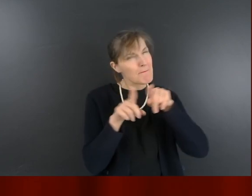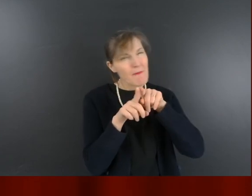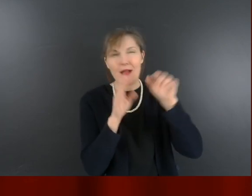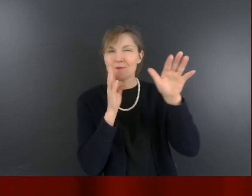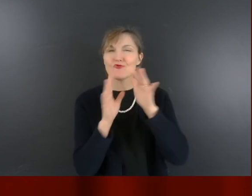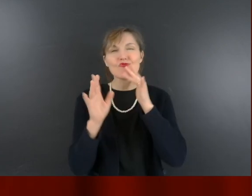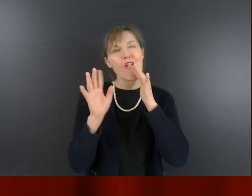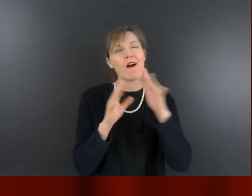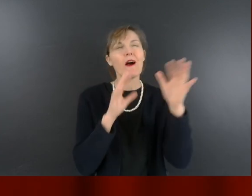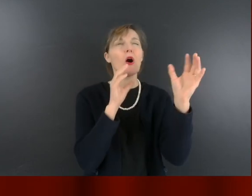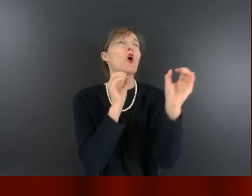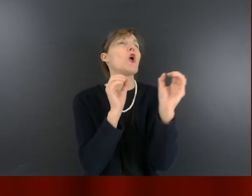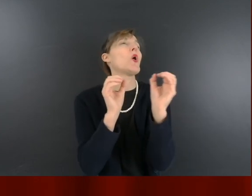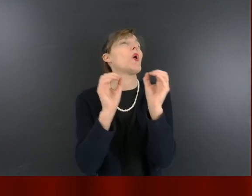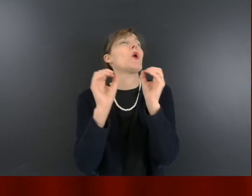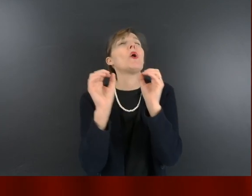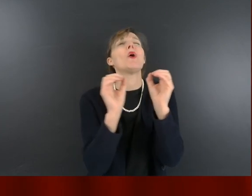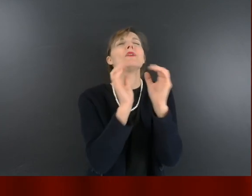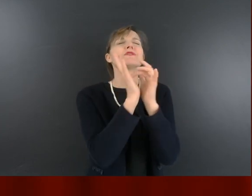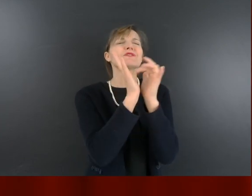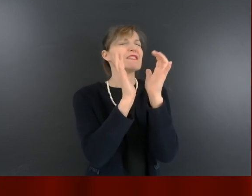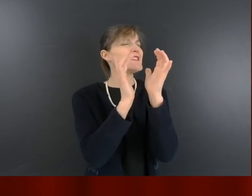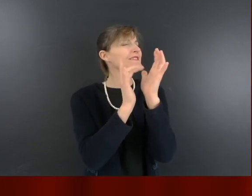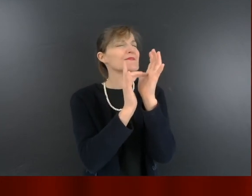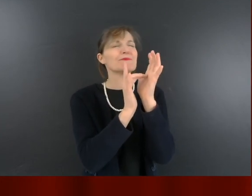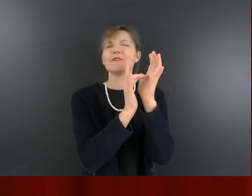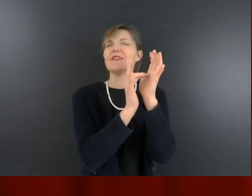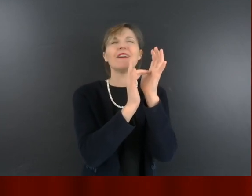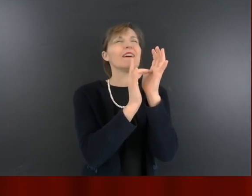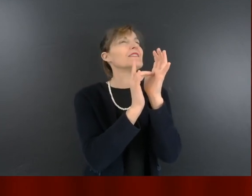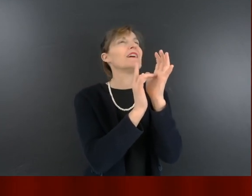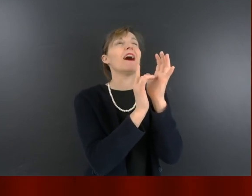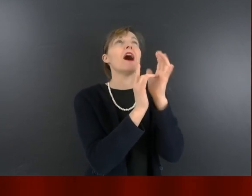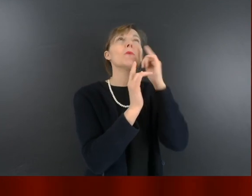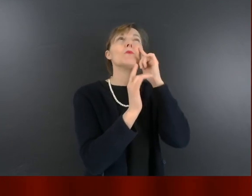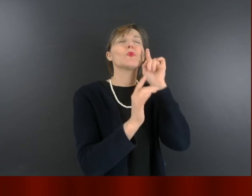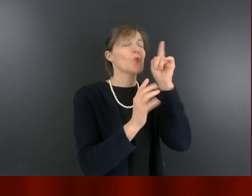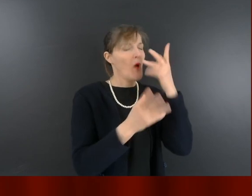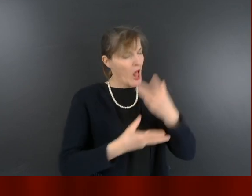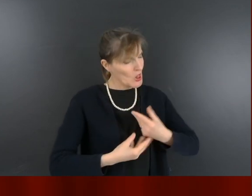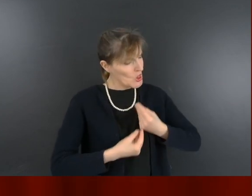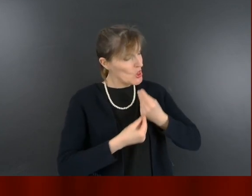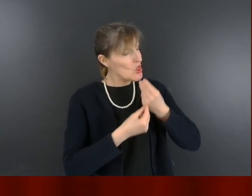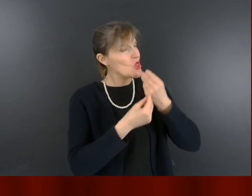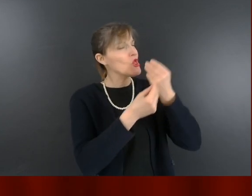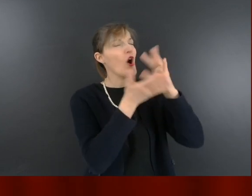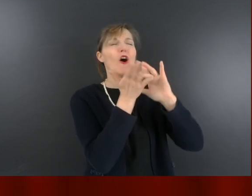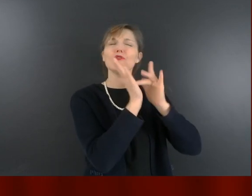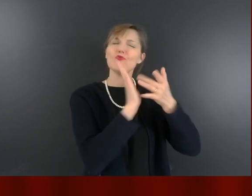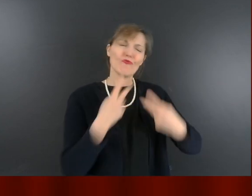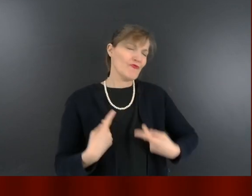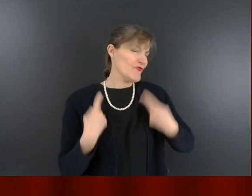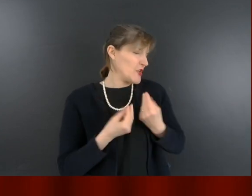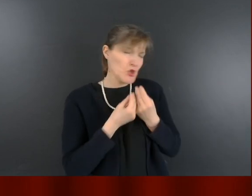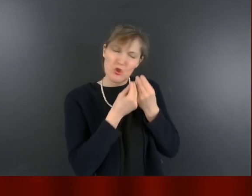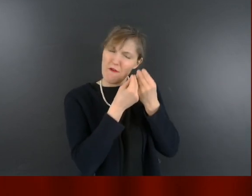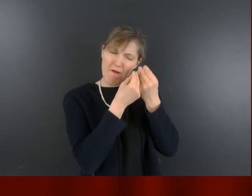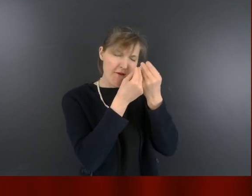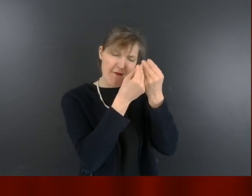« Oh, Jésus, à toi je cède.